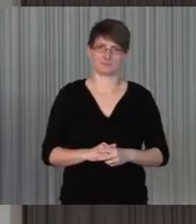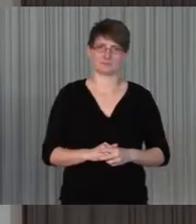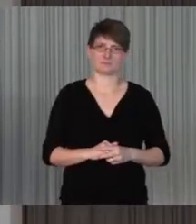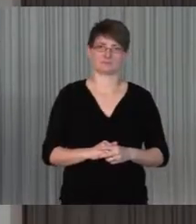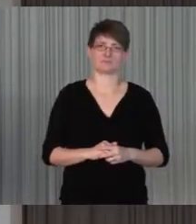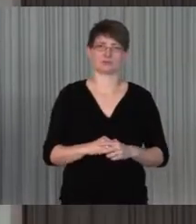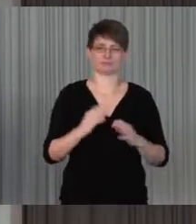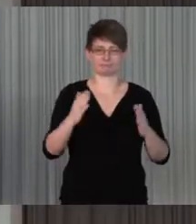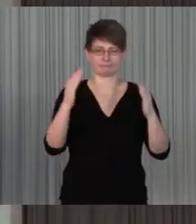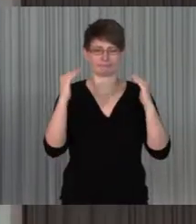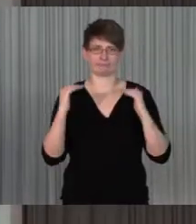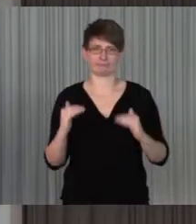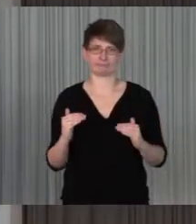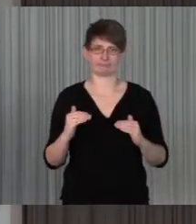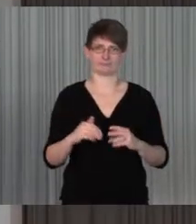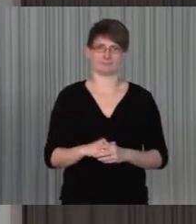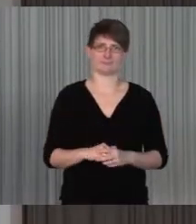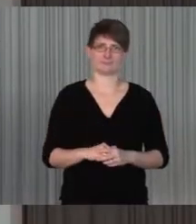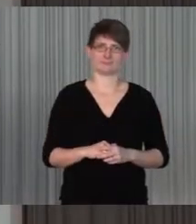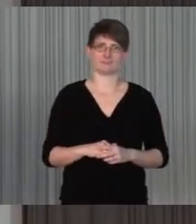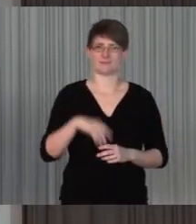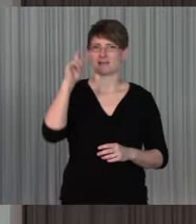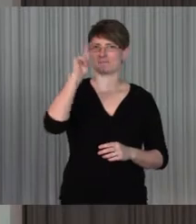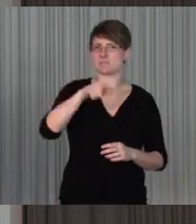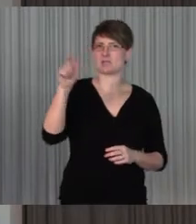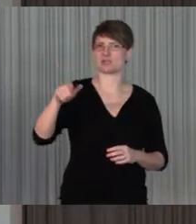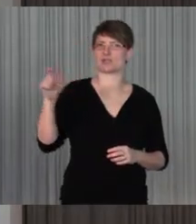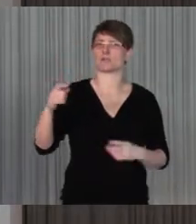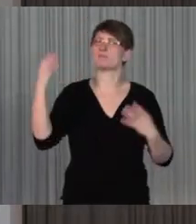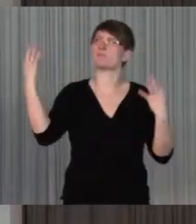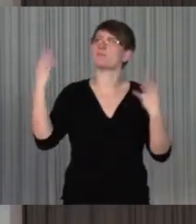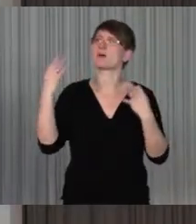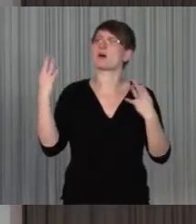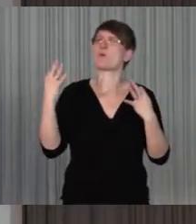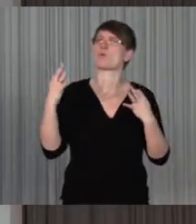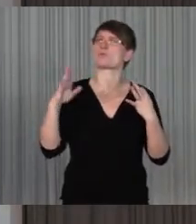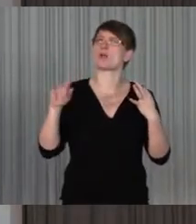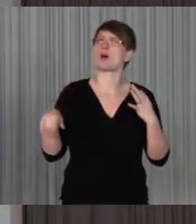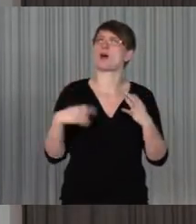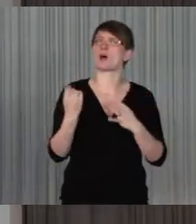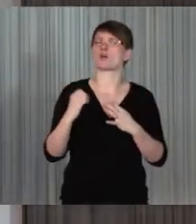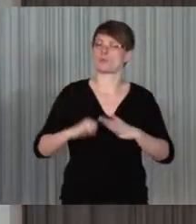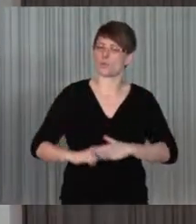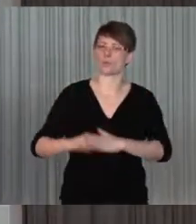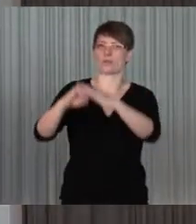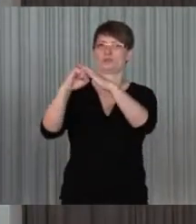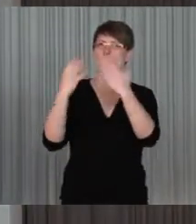dritten Punkt führt, die Menschen brauchen eben auch tatsächlich einen stärkeren